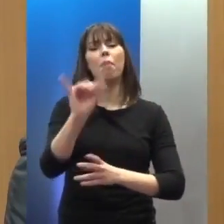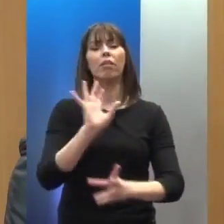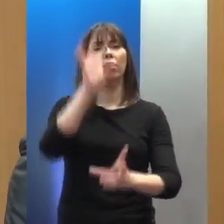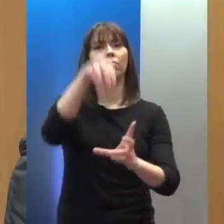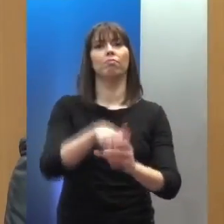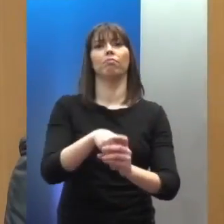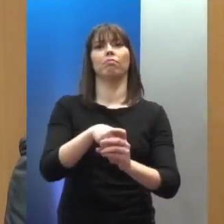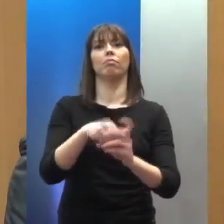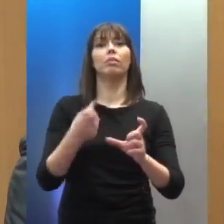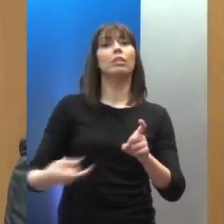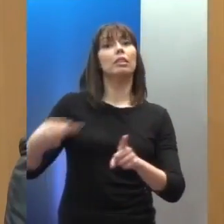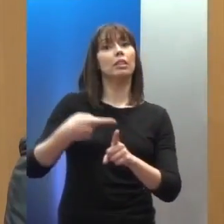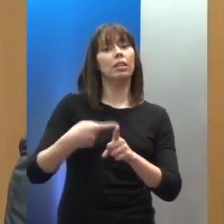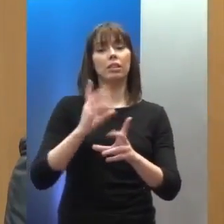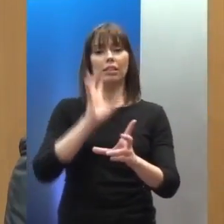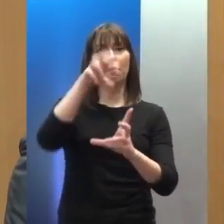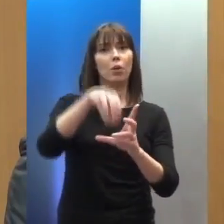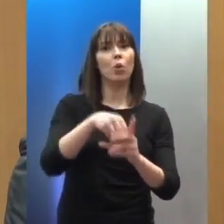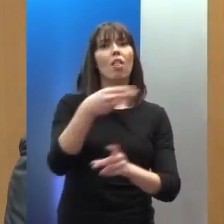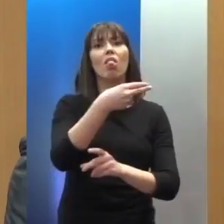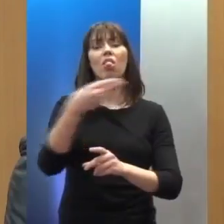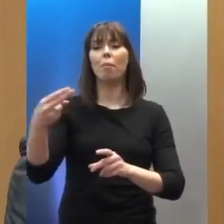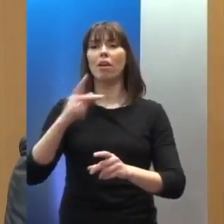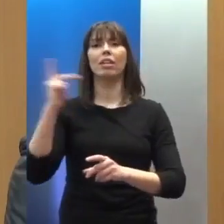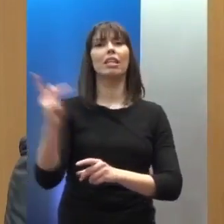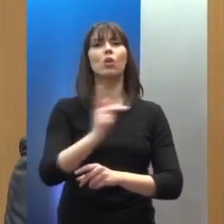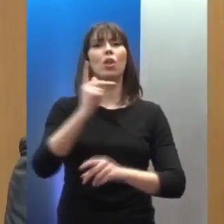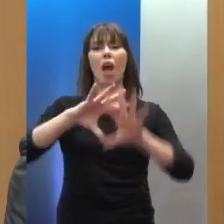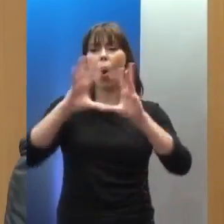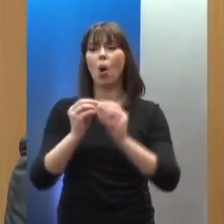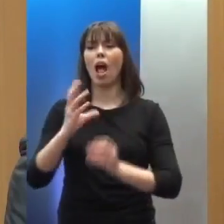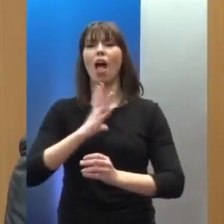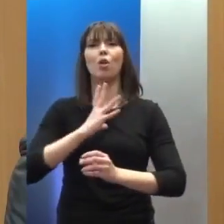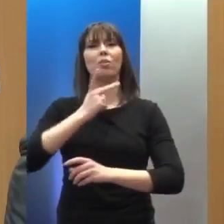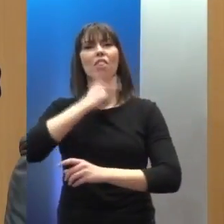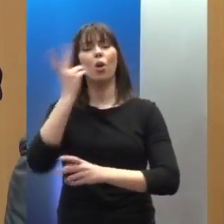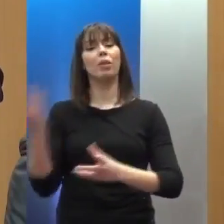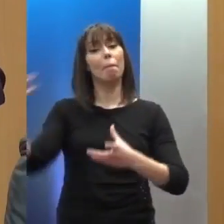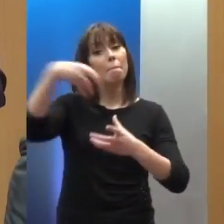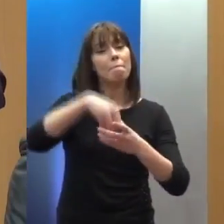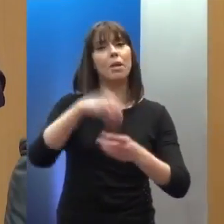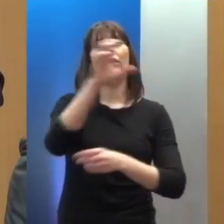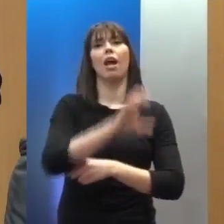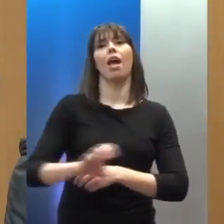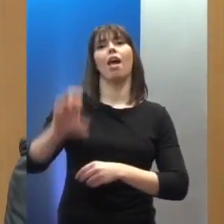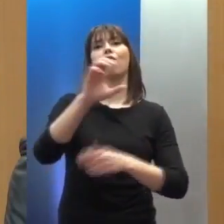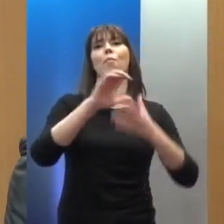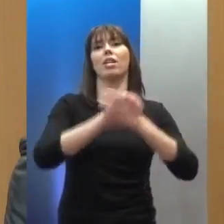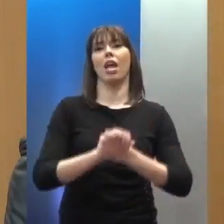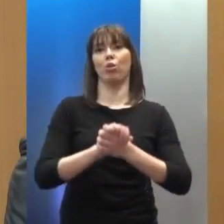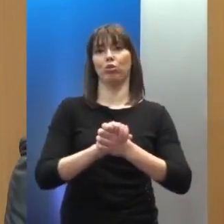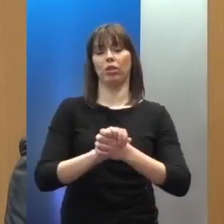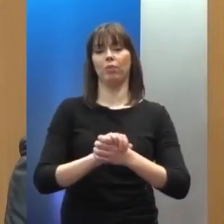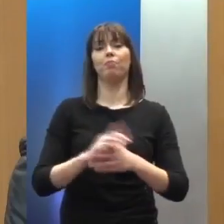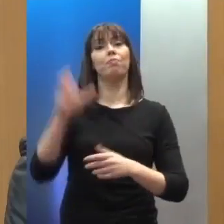ενσωμάτωση και ένταξη των ανθρώπινων δικαιωμάτων σε όλες τις πολιτικές και δράσεις της Ευρωπαϊκής Ένωσης, η οποία